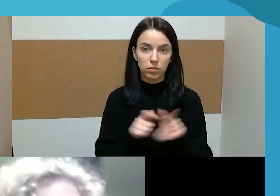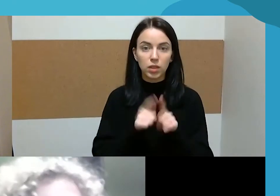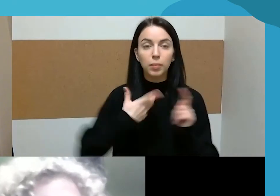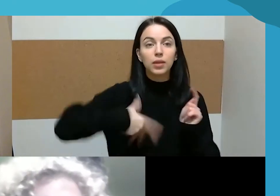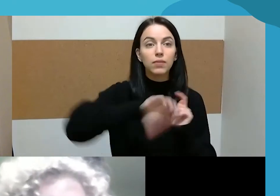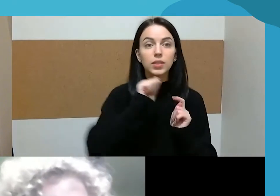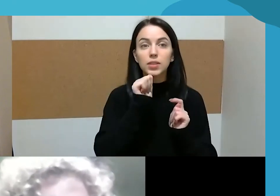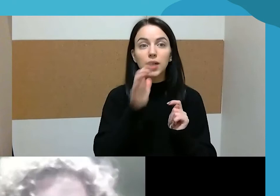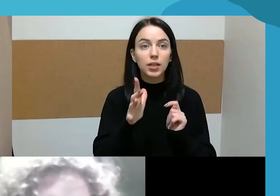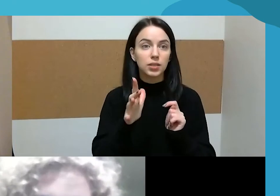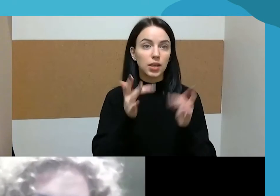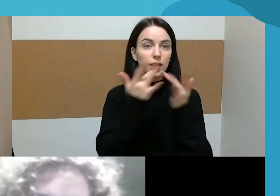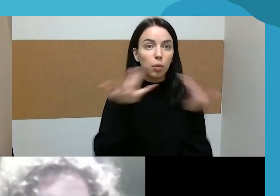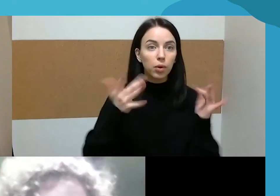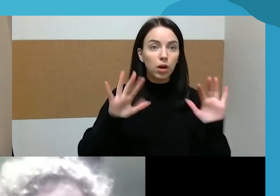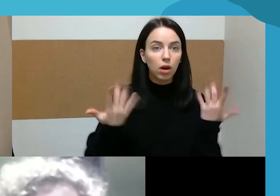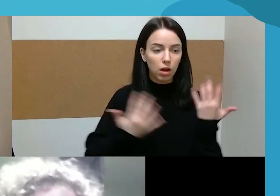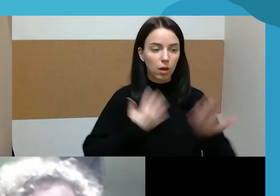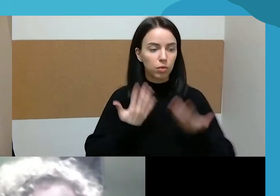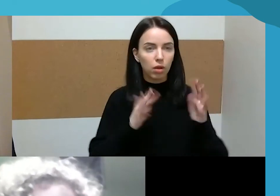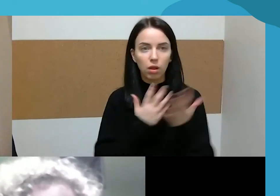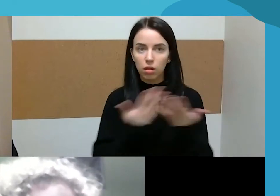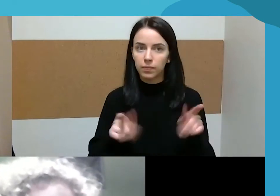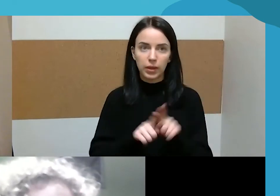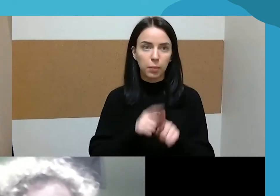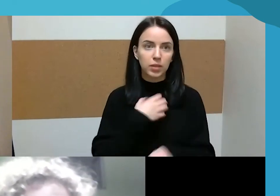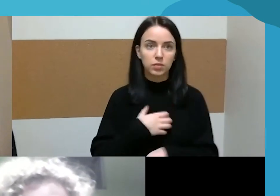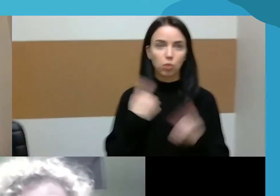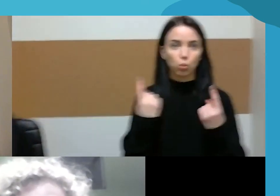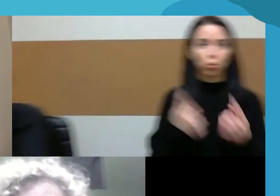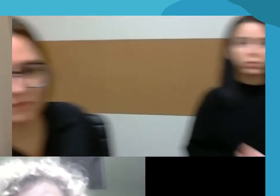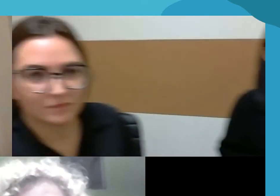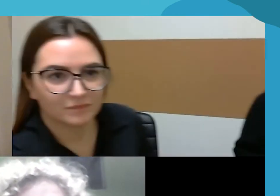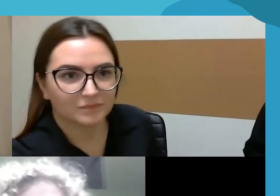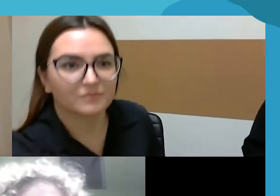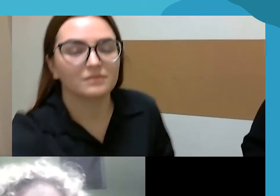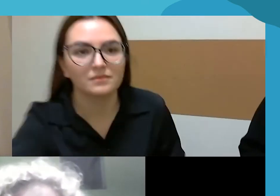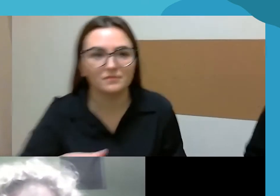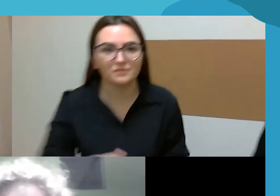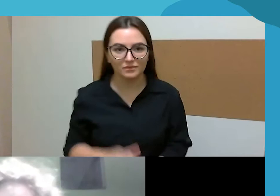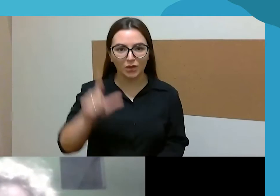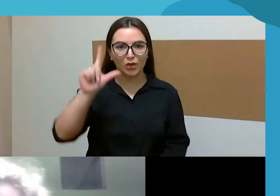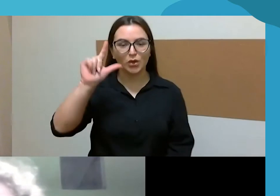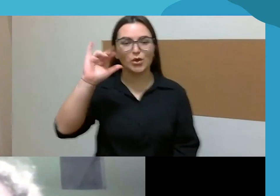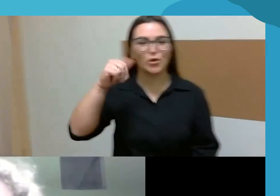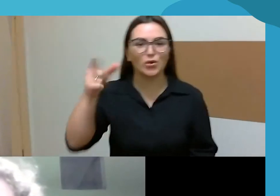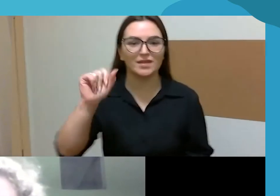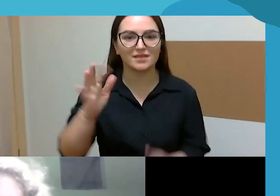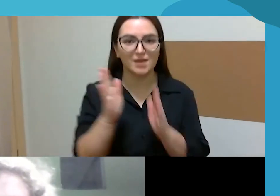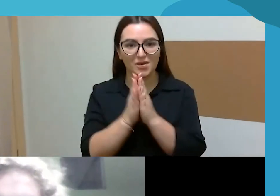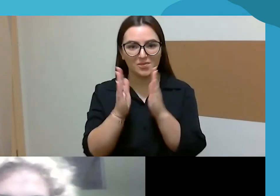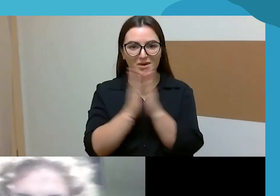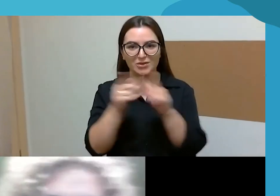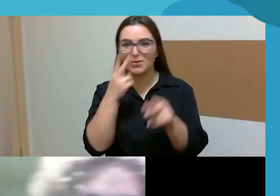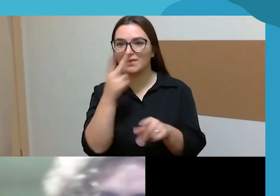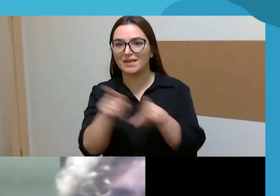kaip mes ištransliuojame, kaip mes reaguojame, tai irgi yra labai svarbu. Liudai, prašau, nesipriešinti čia į mūsų pokalbų langą. Liudas